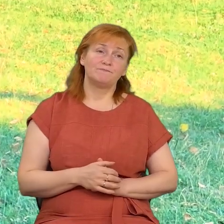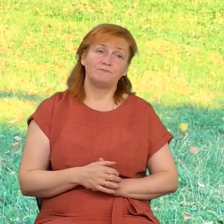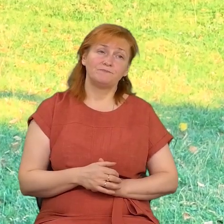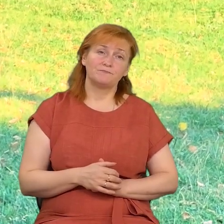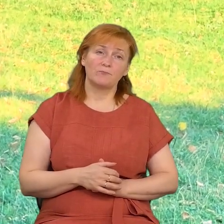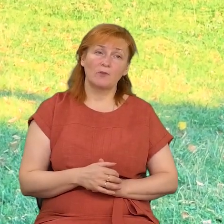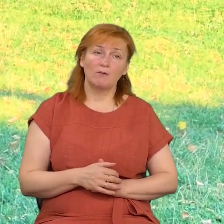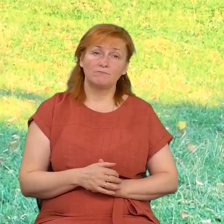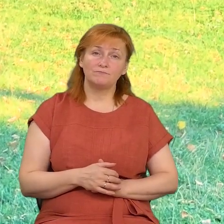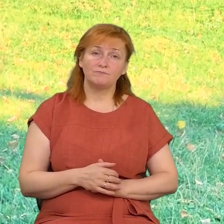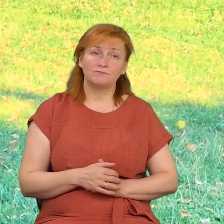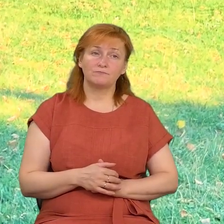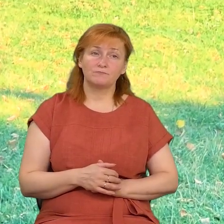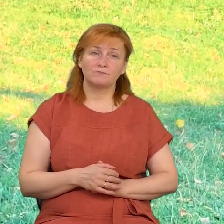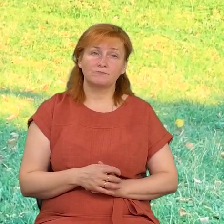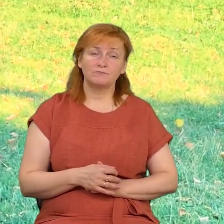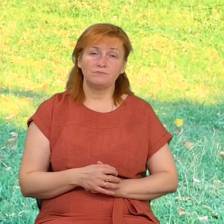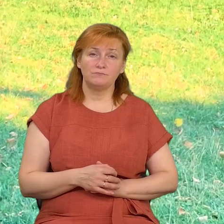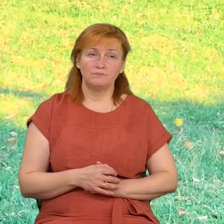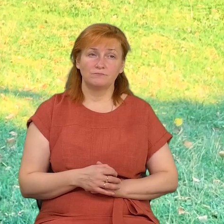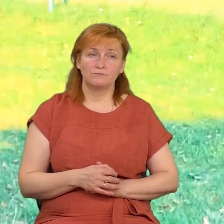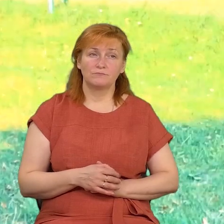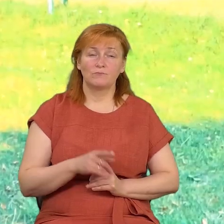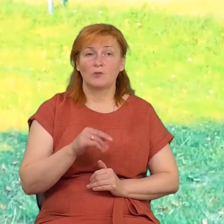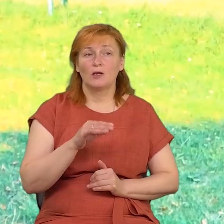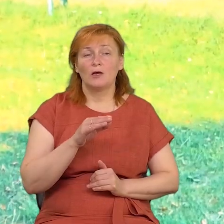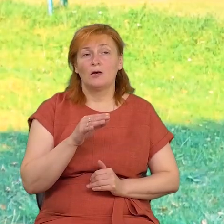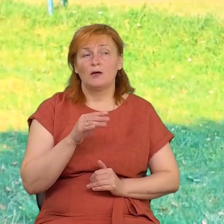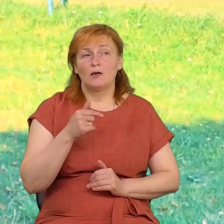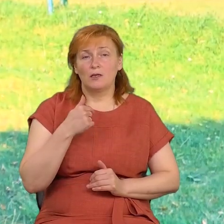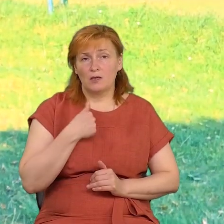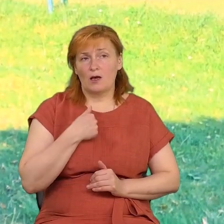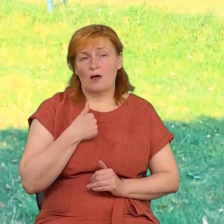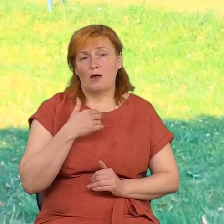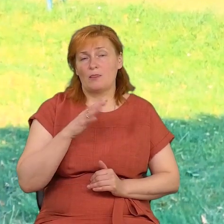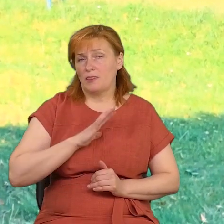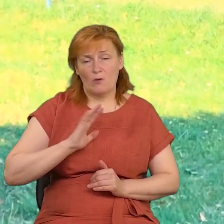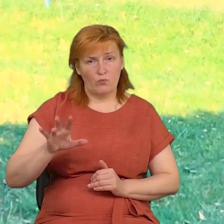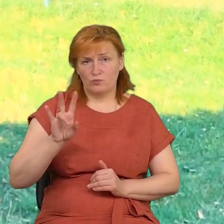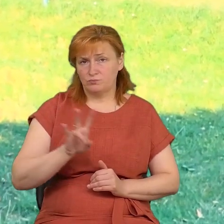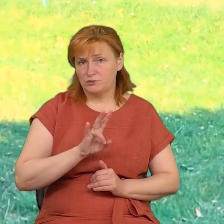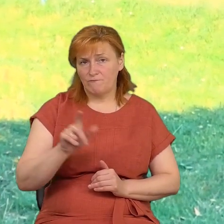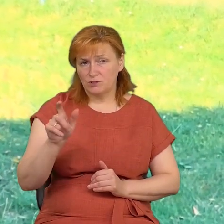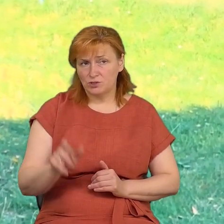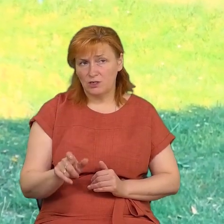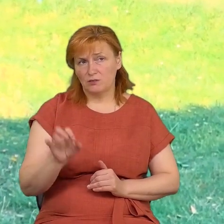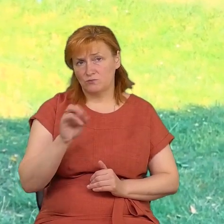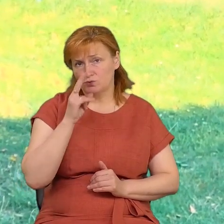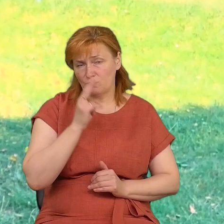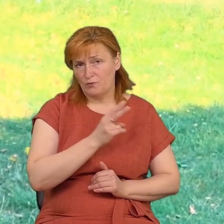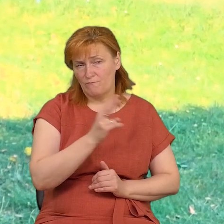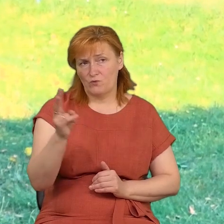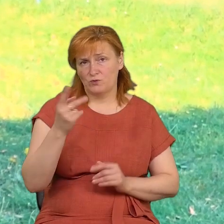Моїм ректором був сьогоднішній патріарх Кирил Гундяй. Ні, я не був священником. Я не захотів, що я побачив цей дурдом